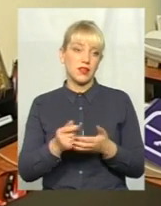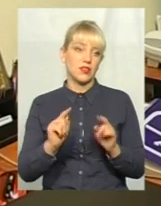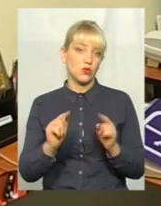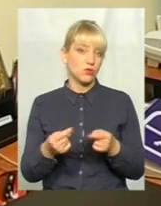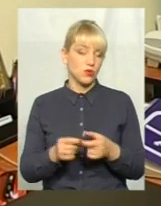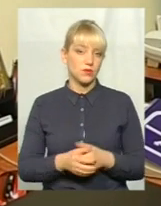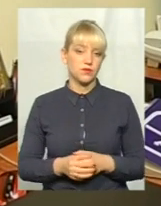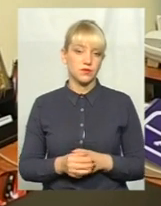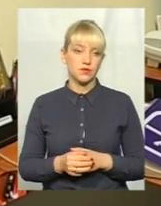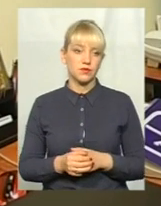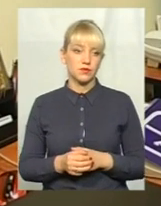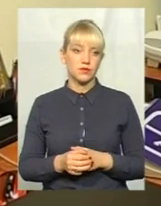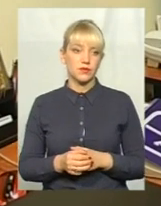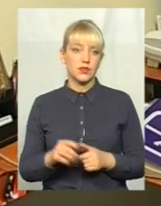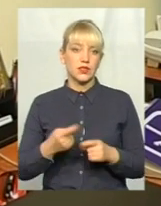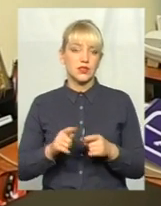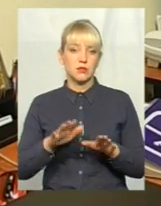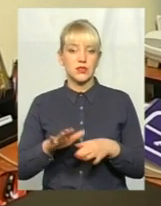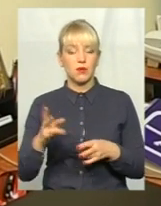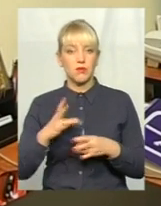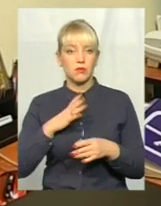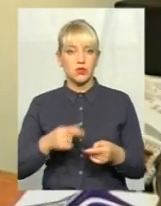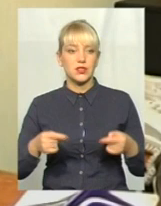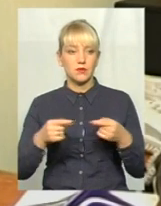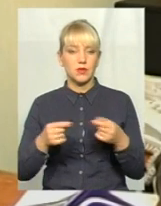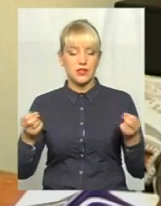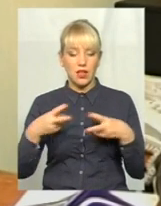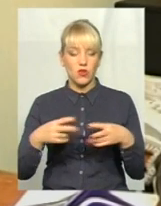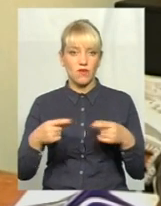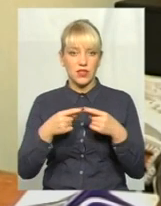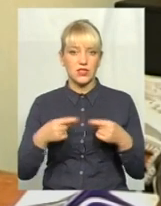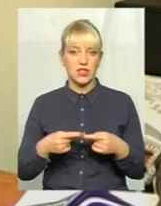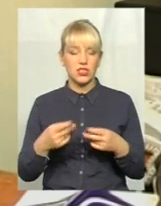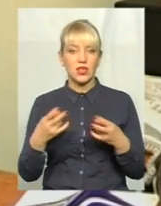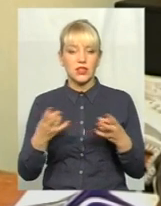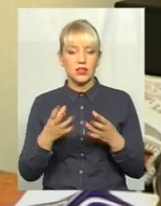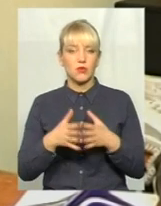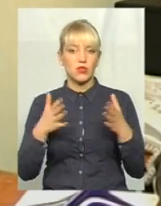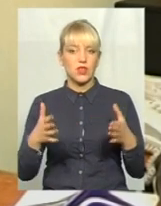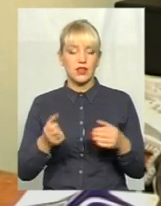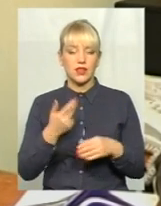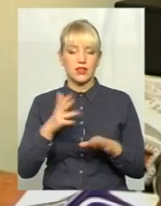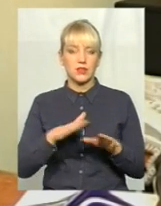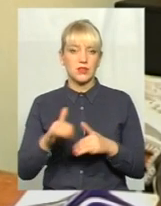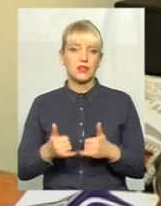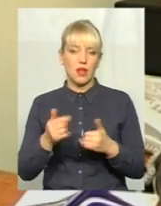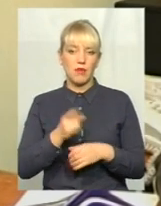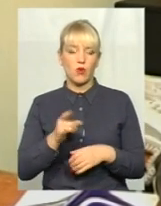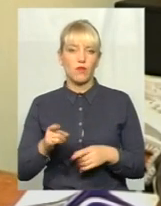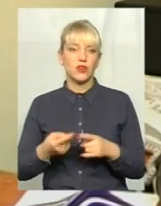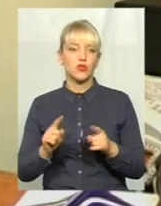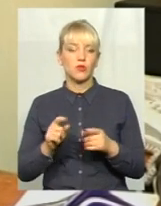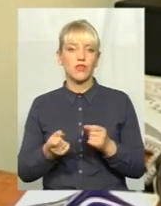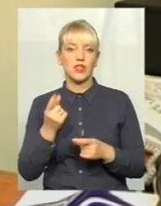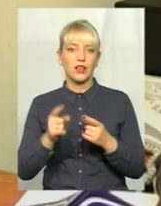ці місця мають бути спеціально визначені. Треба розширювати кількість місць для паркування. Чому виникає питання паркування на